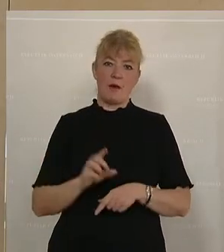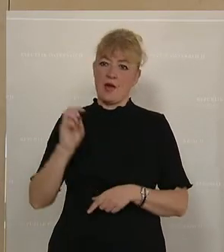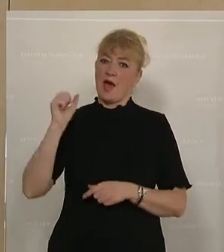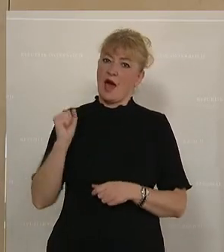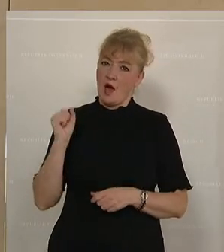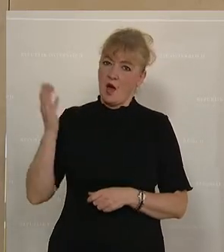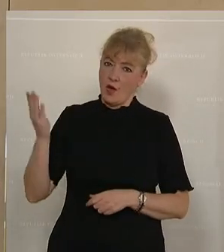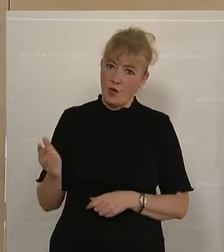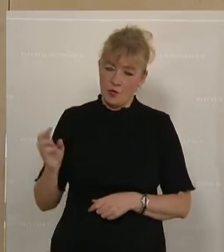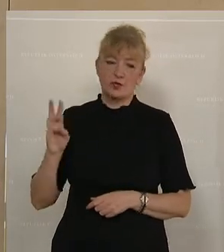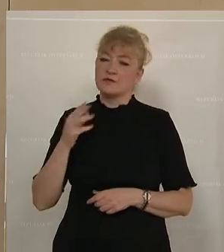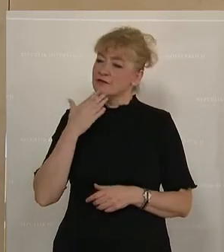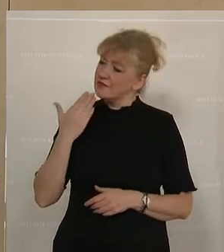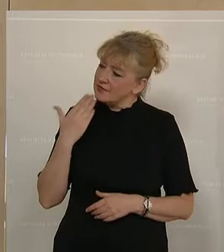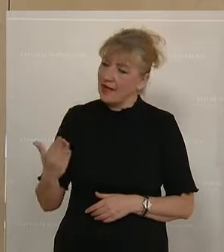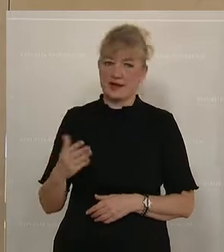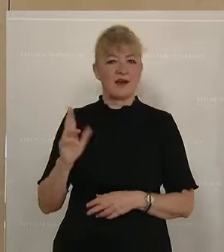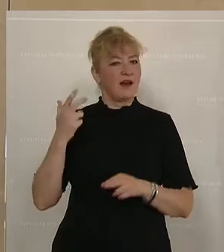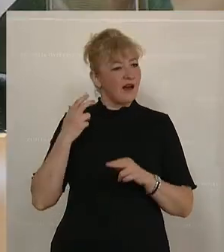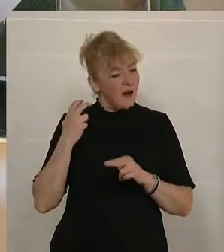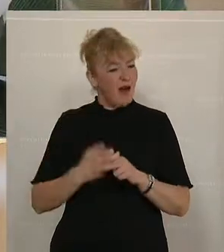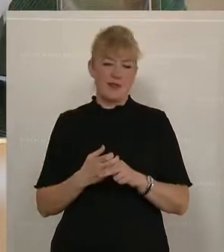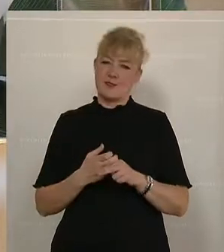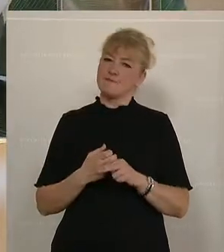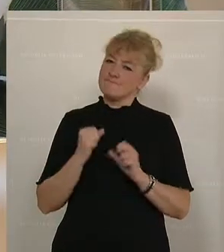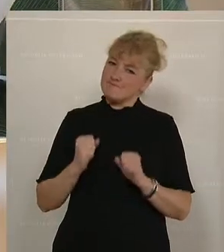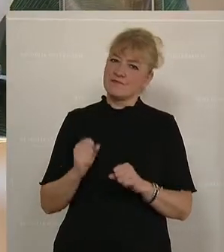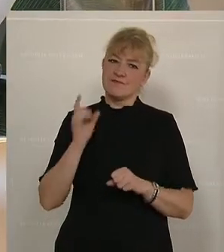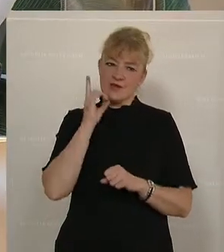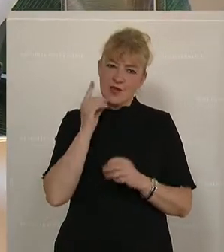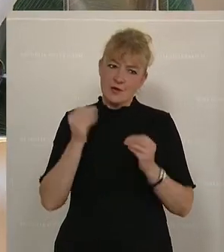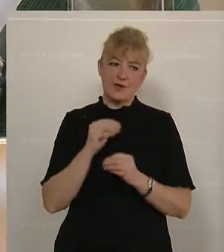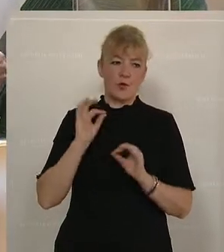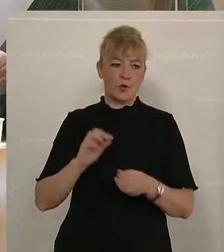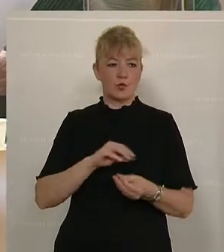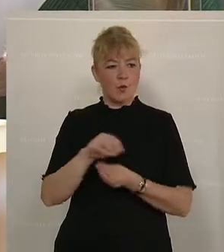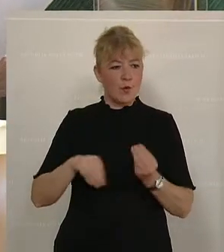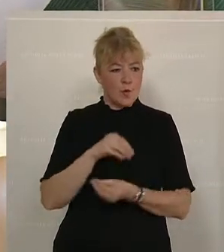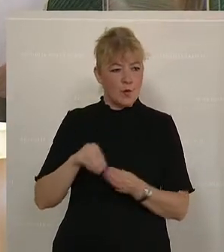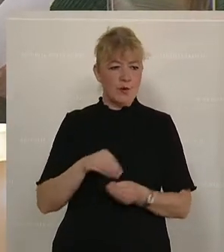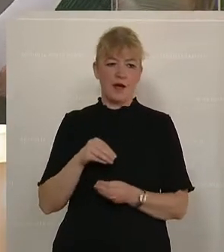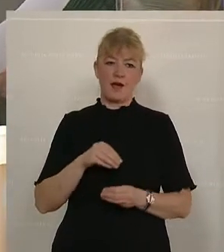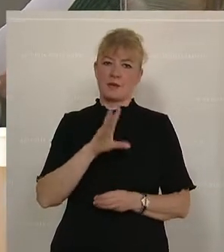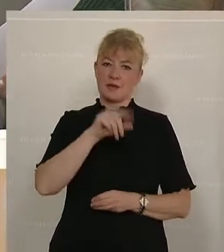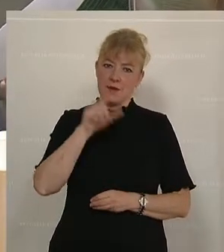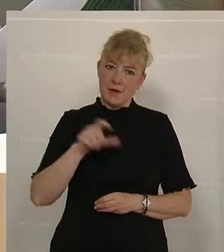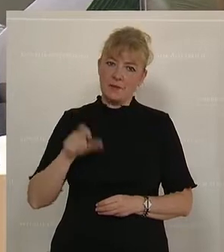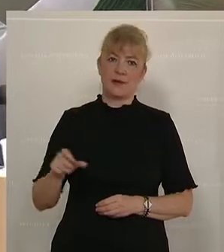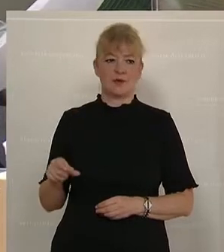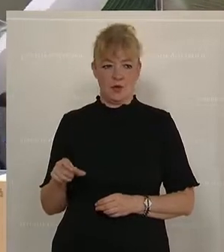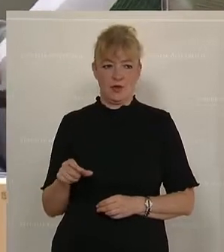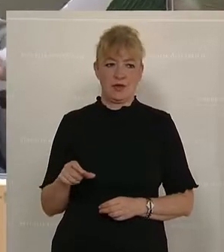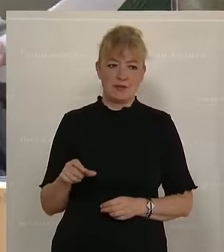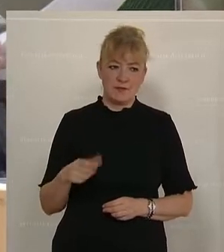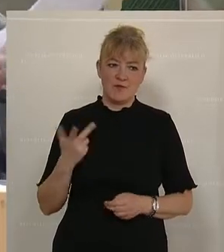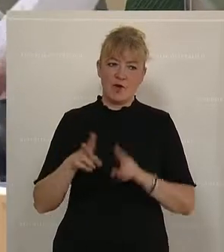großes Dankeschön für deine Hartnäckigkeit, für deine Genauigkeit, für den guten Umgang mit denen, die